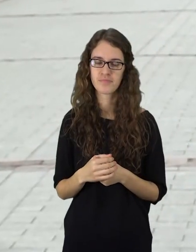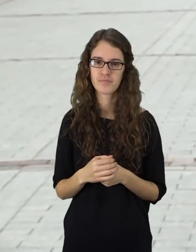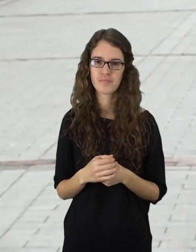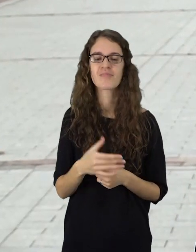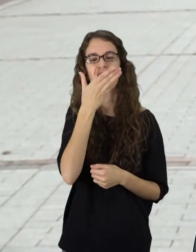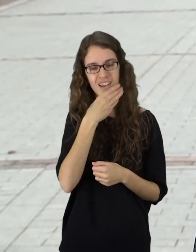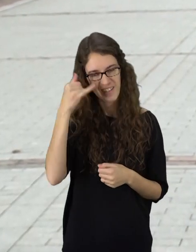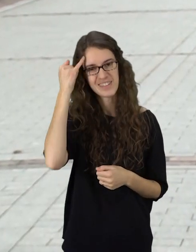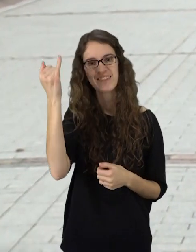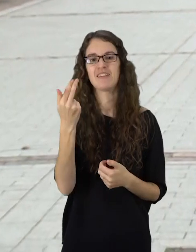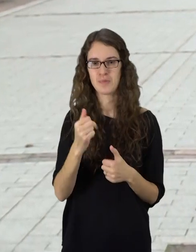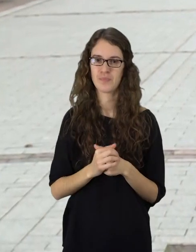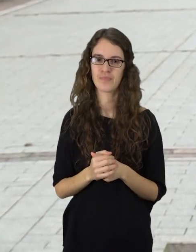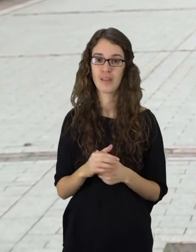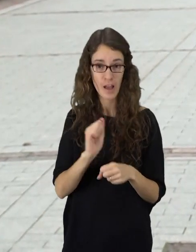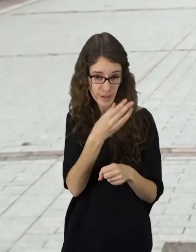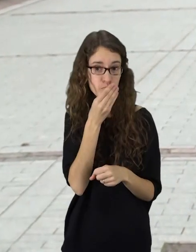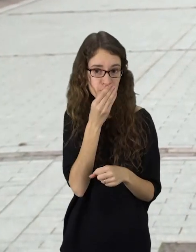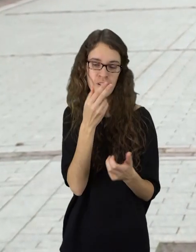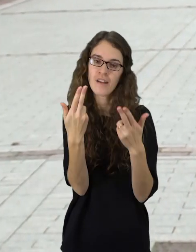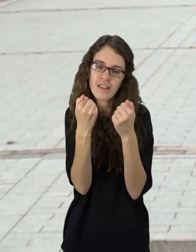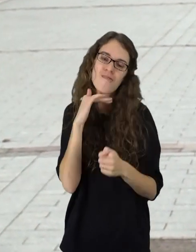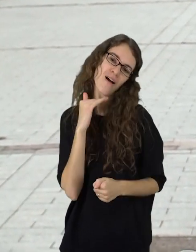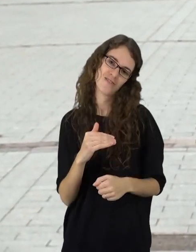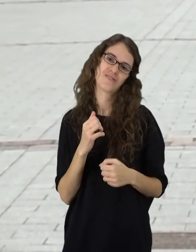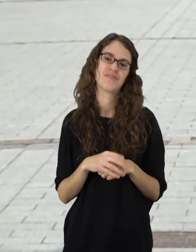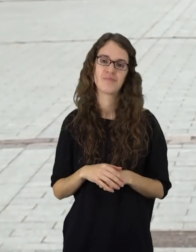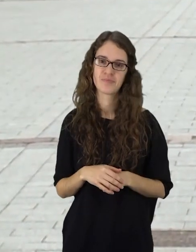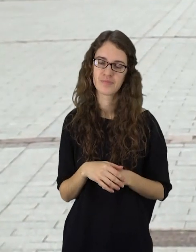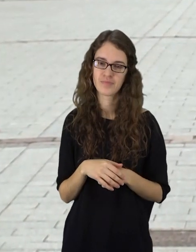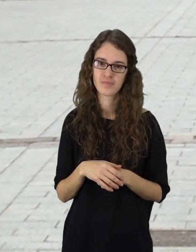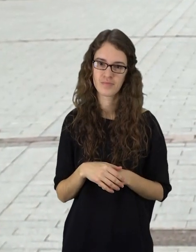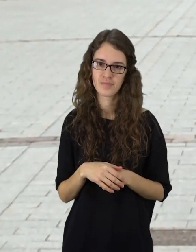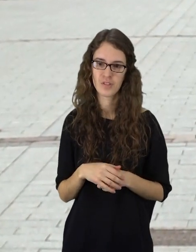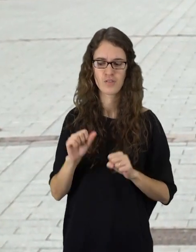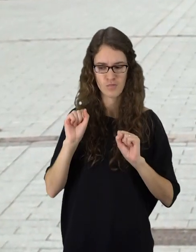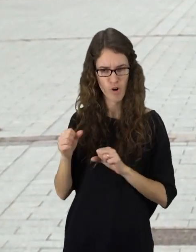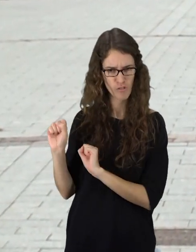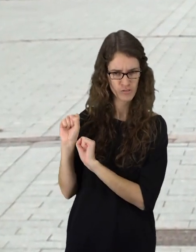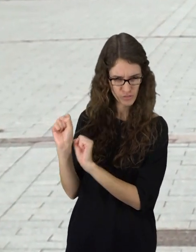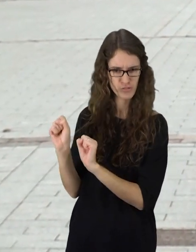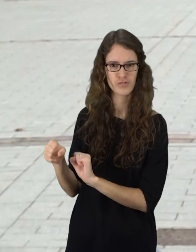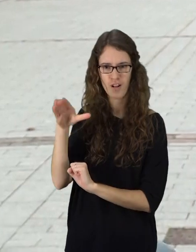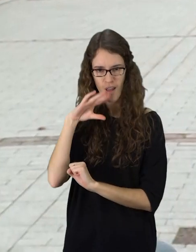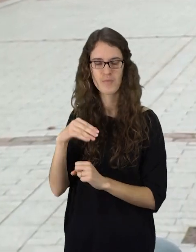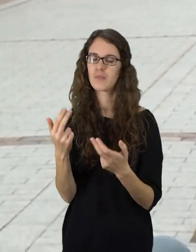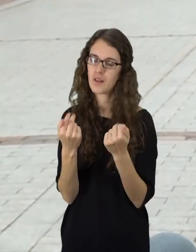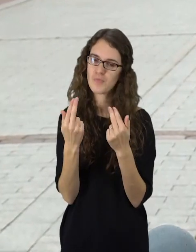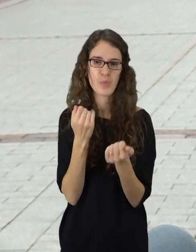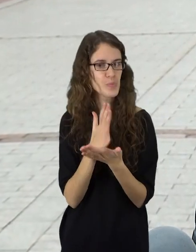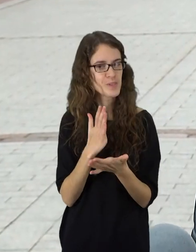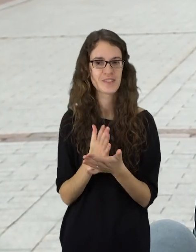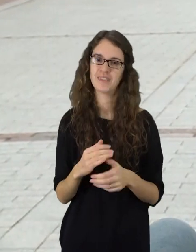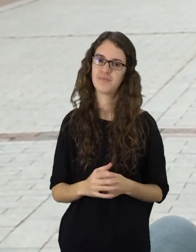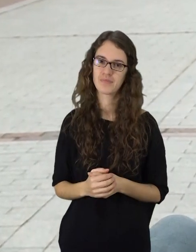Gražiai, gražiai. Reikia būtinai, būtinai. Kad atlaikytų visą tą covidą? Taip, taip, būtinai reikia